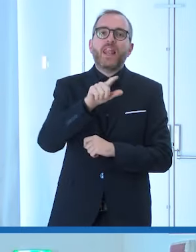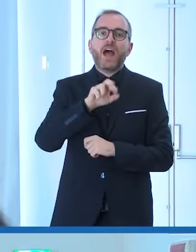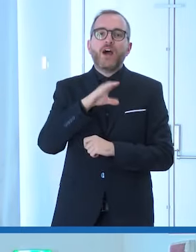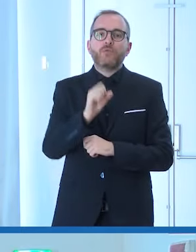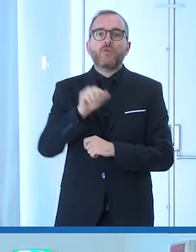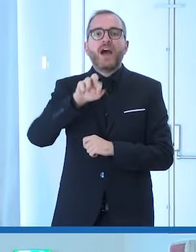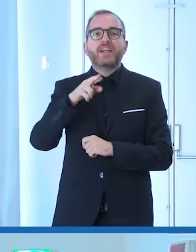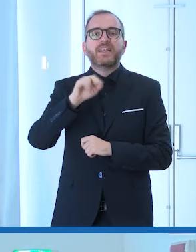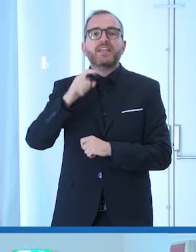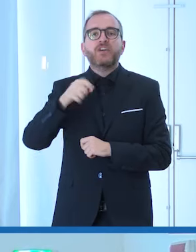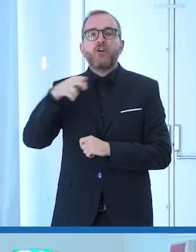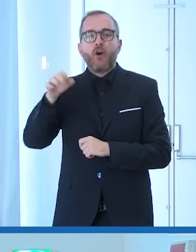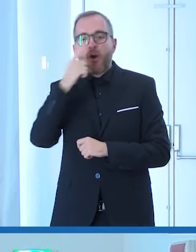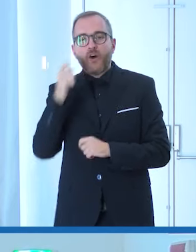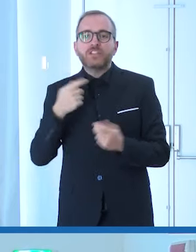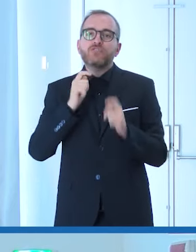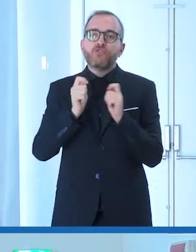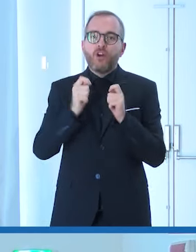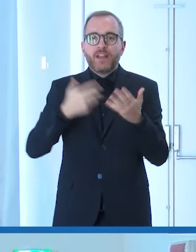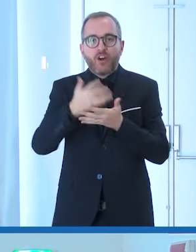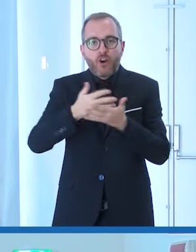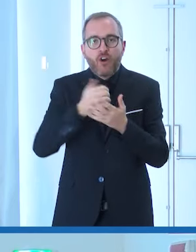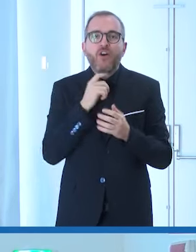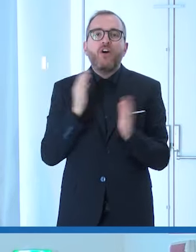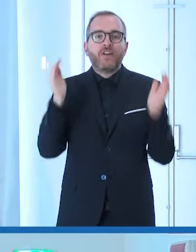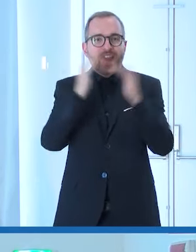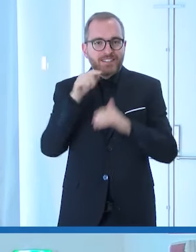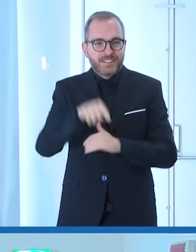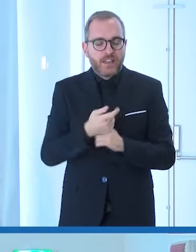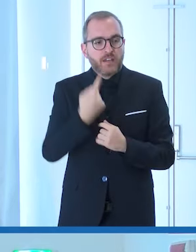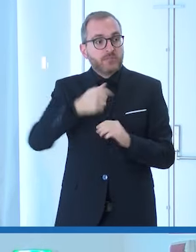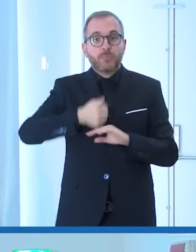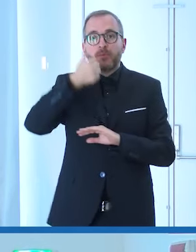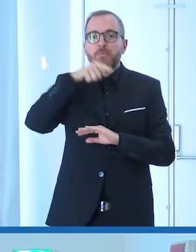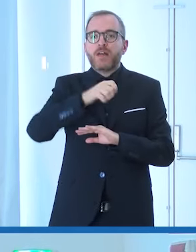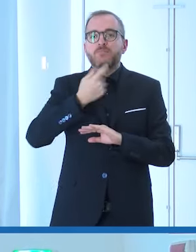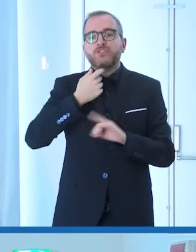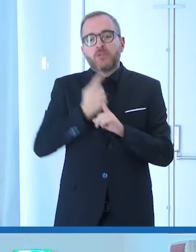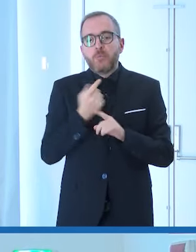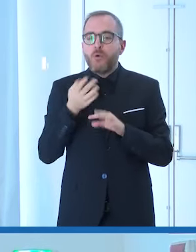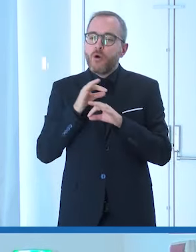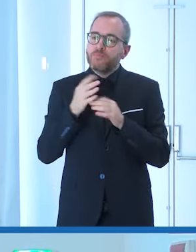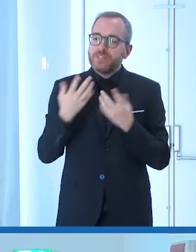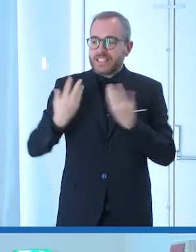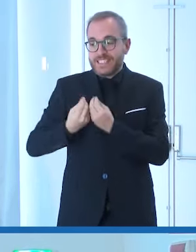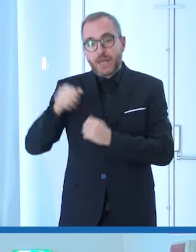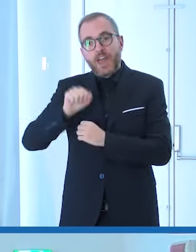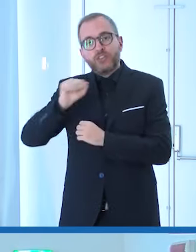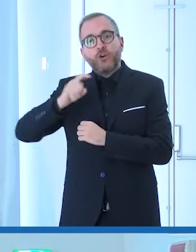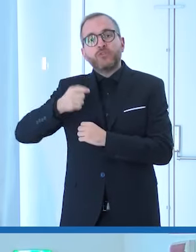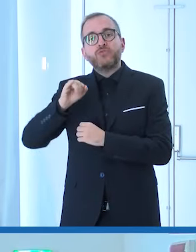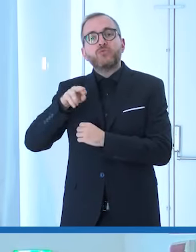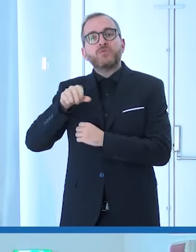Corriera Sera, Gazzetta Sport della RAI. Comunicare la disabilità per una persona nella guida che insieme ad Antonio Giuseppe